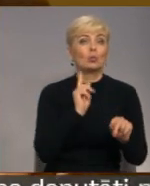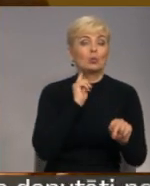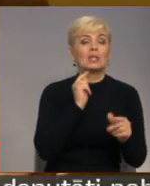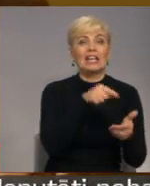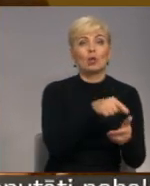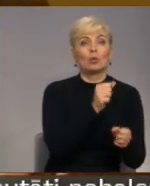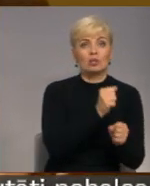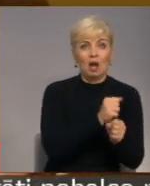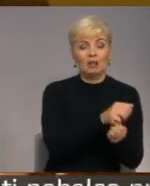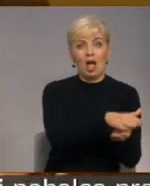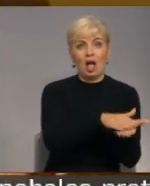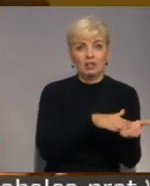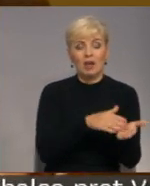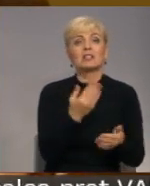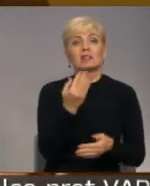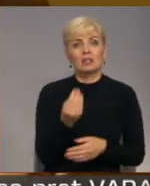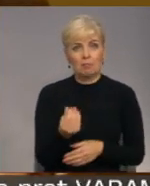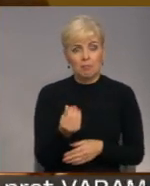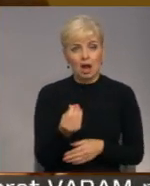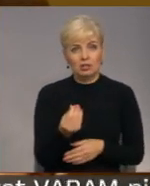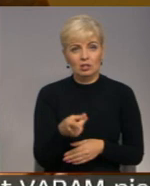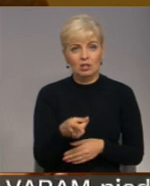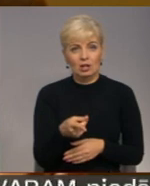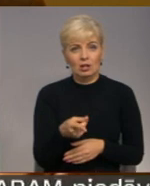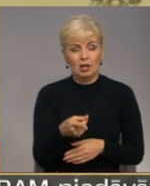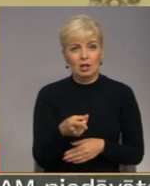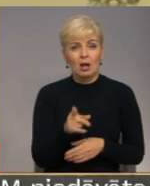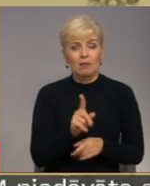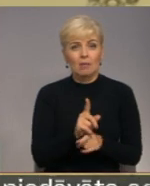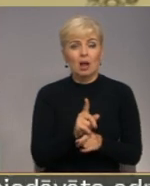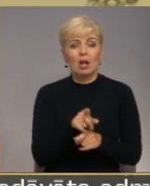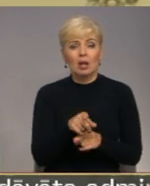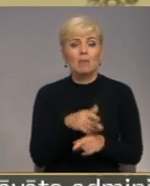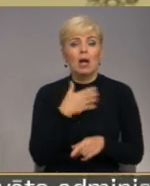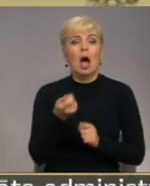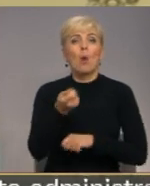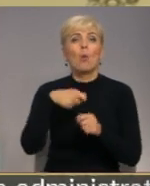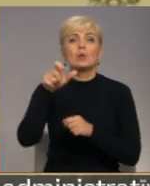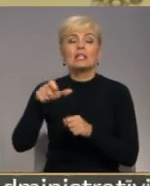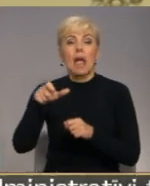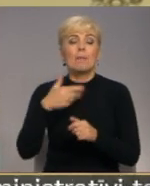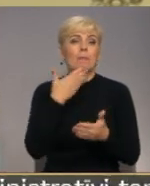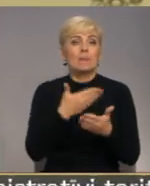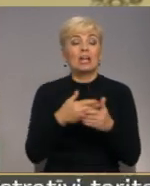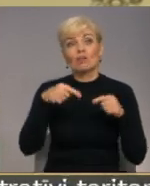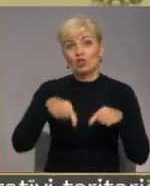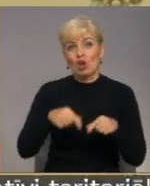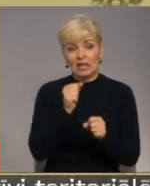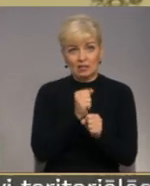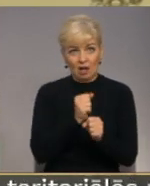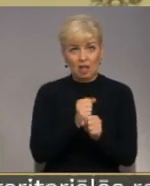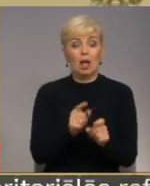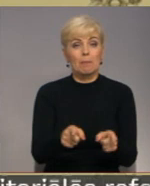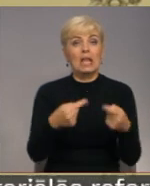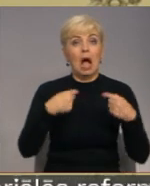un atvainot, ko tas maksā, ja vēl pieskaita viespības. Daudziem uzņēmēm piedālēs šeit nāktu un strādāt pie mums,